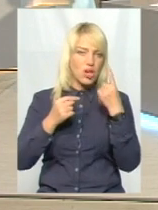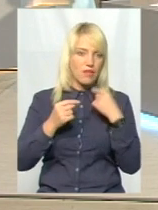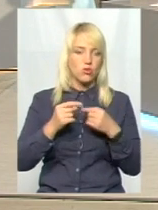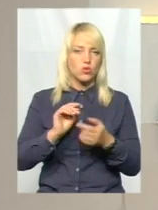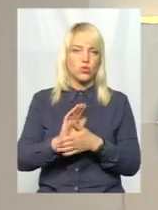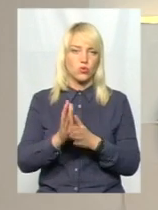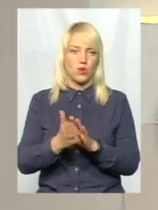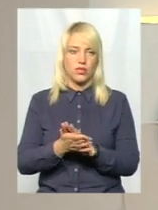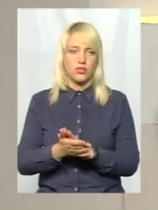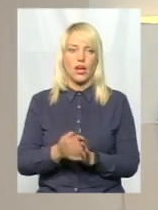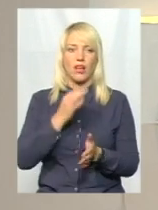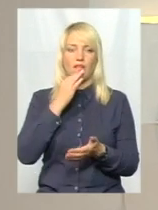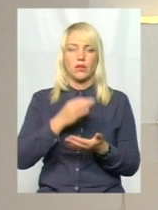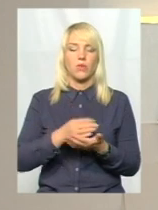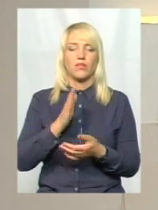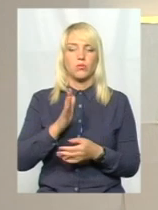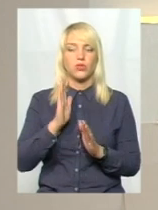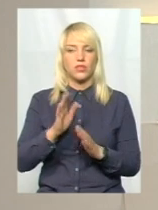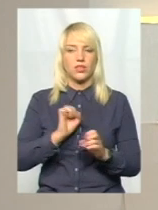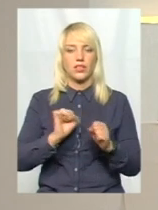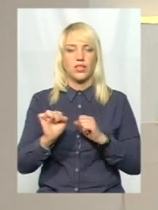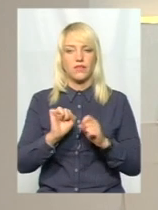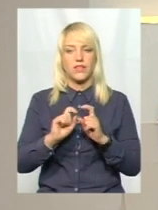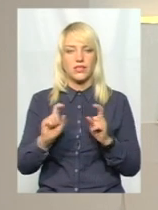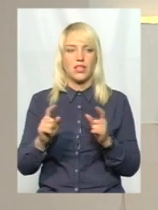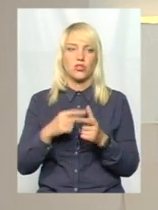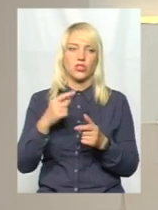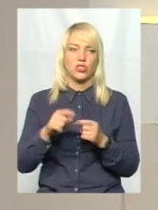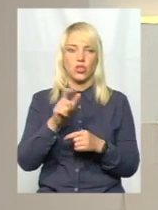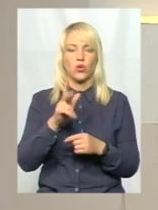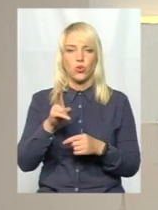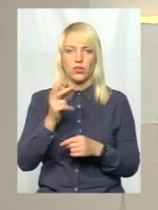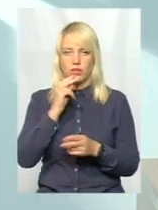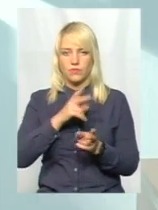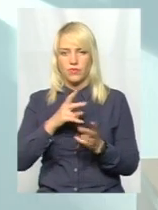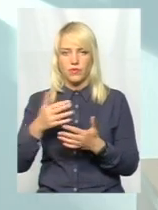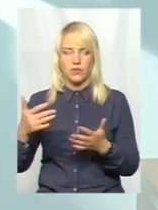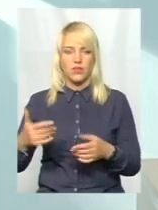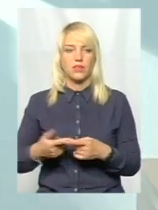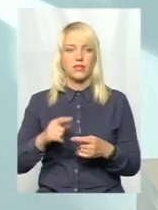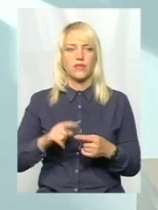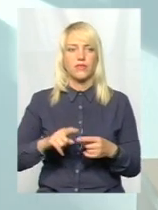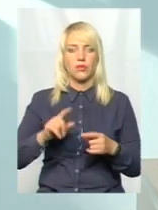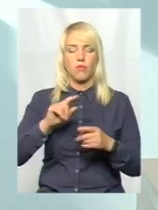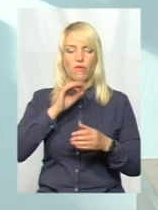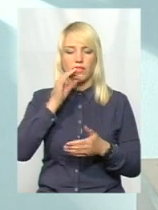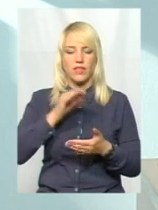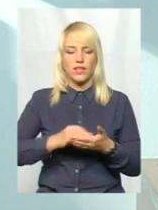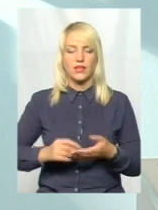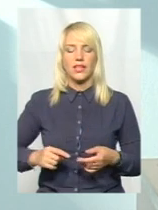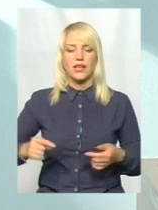Відповідати буде тільки керівник закладу чи якимось чином персонал також? Відповідати, згідно вимог законодавства,